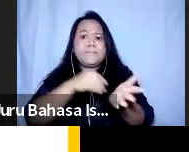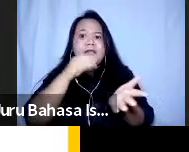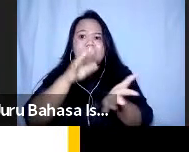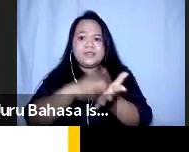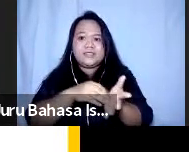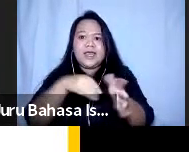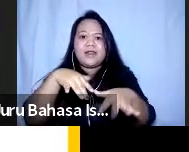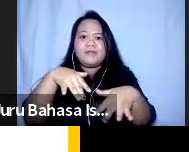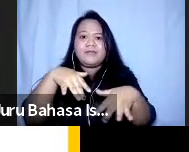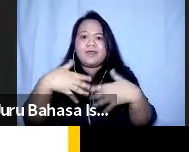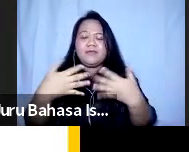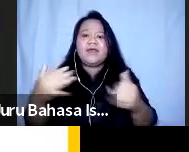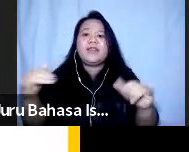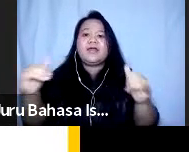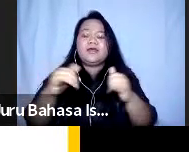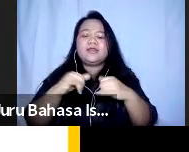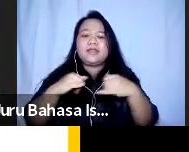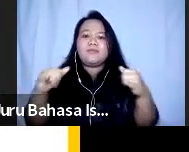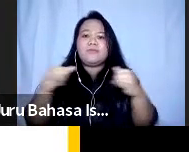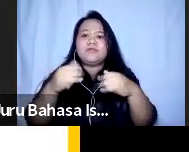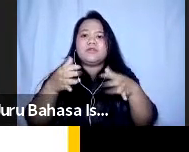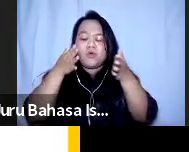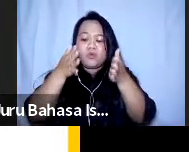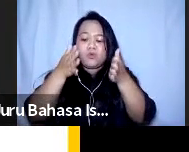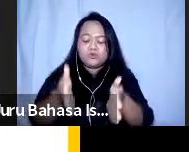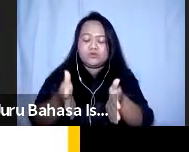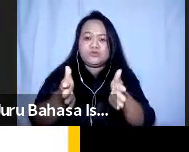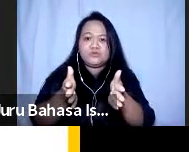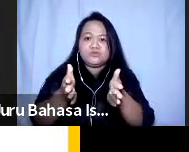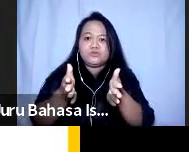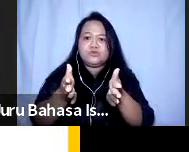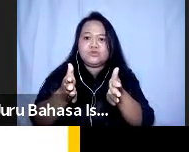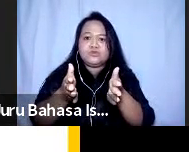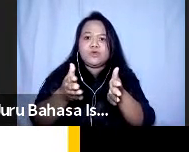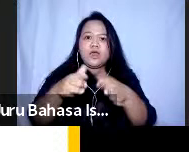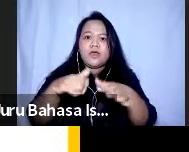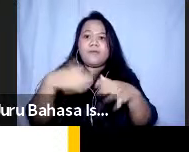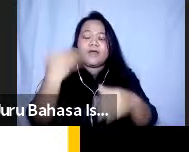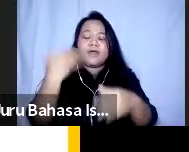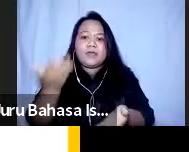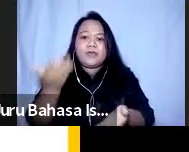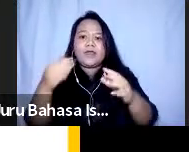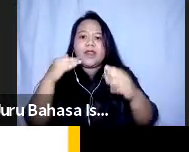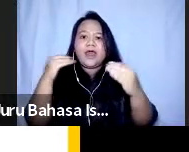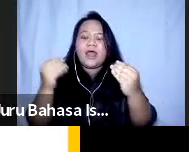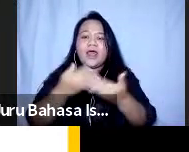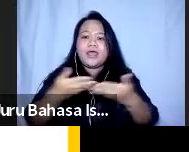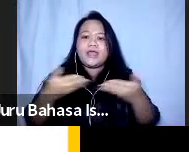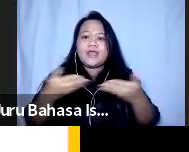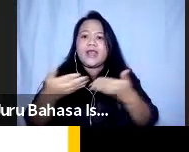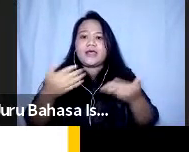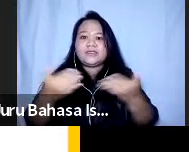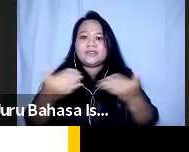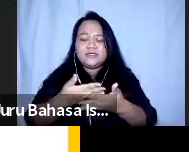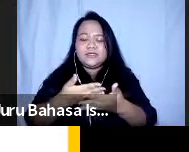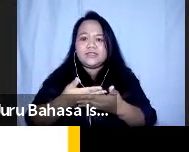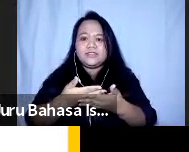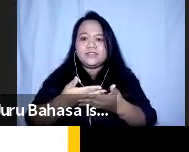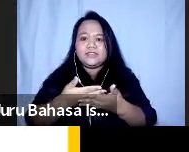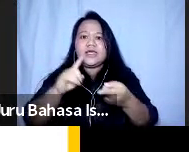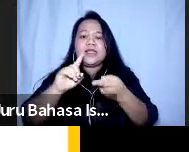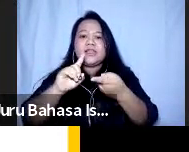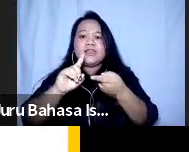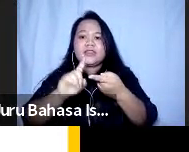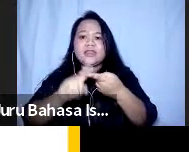Ibu bersama terkait secara khusus bagaimana berinteraksi kepada teman-teman